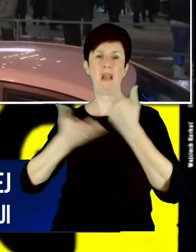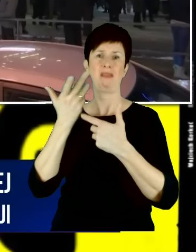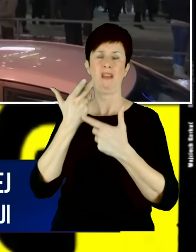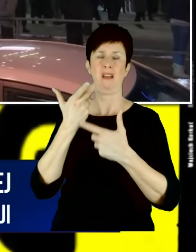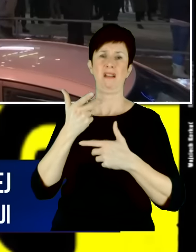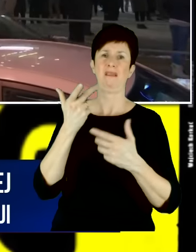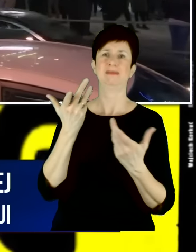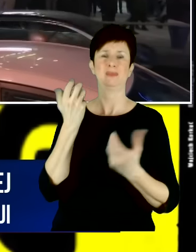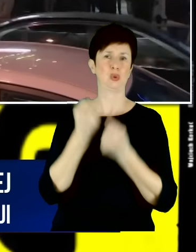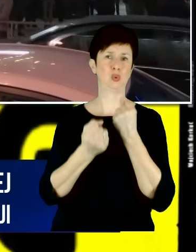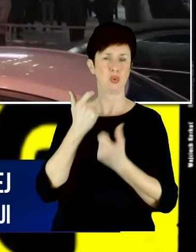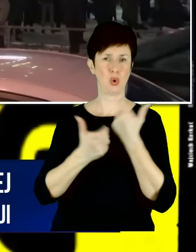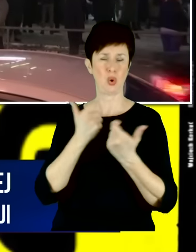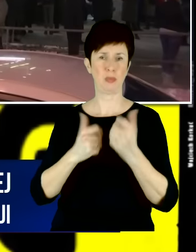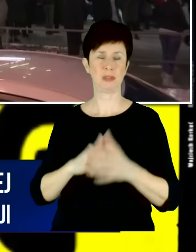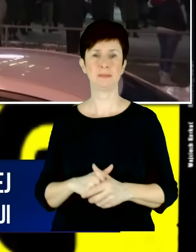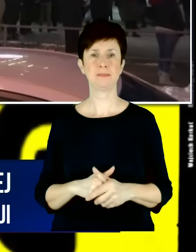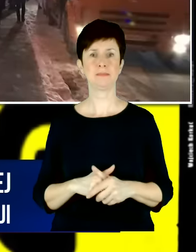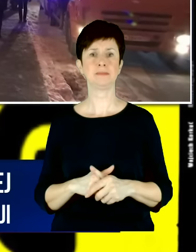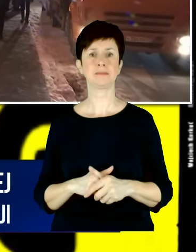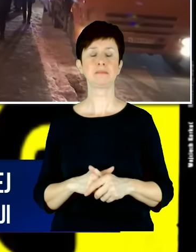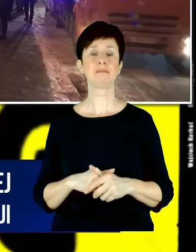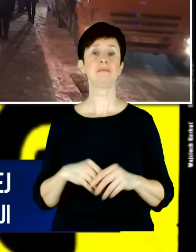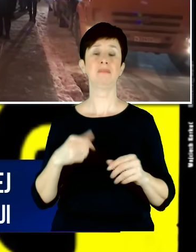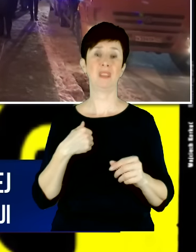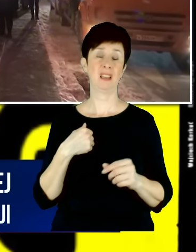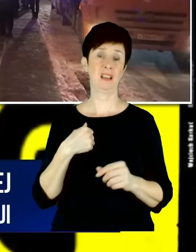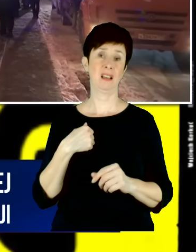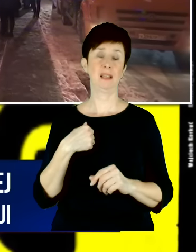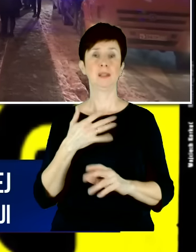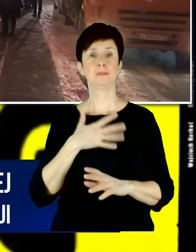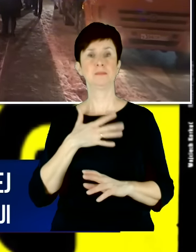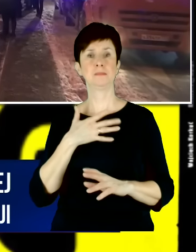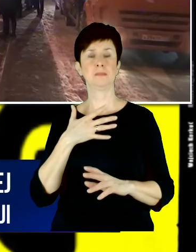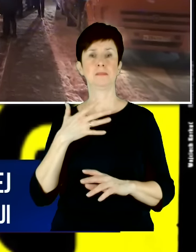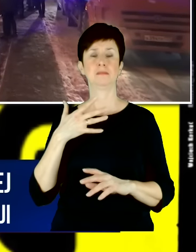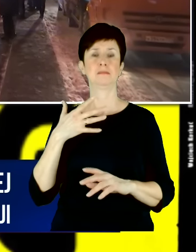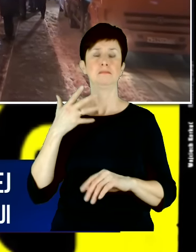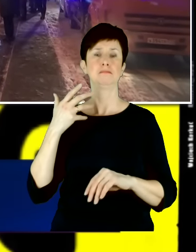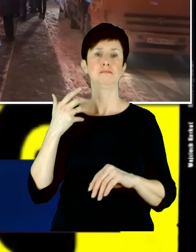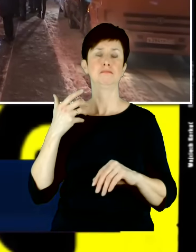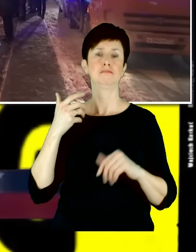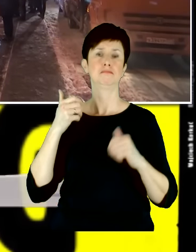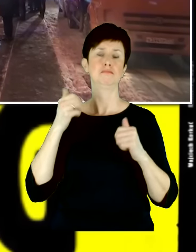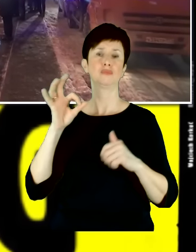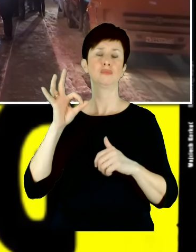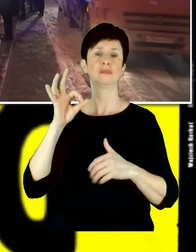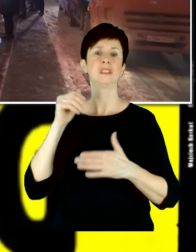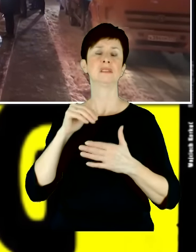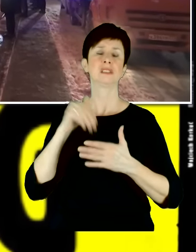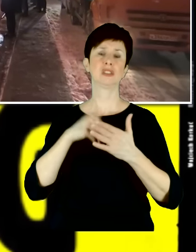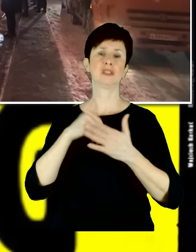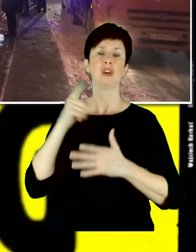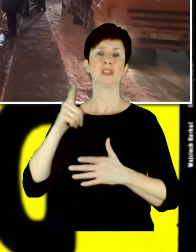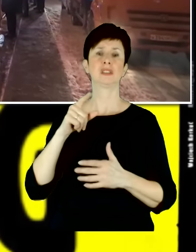tutaj pozycja i postawa pana prezydenta Andrzeja Dudy jest jednoznaczna już od dawna.